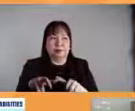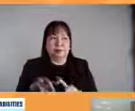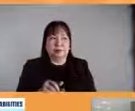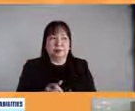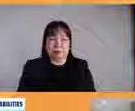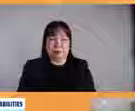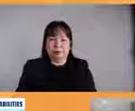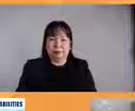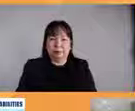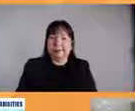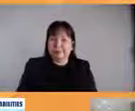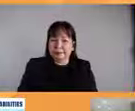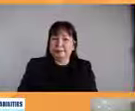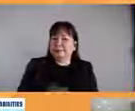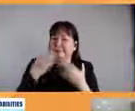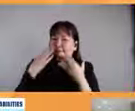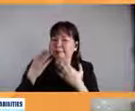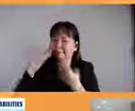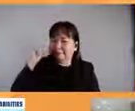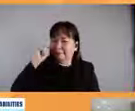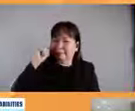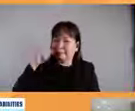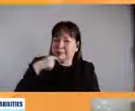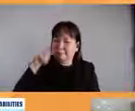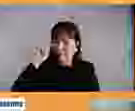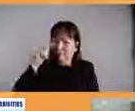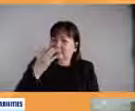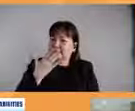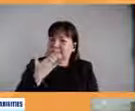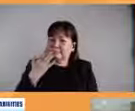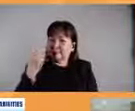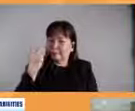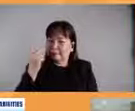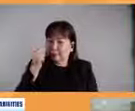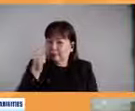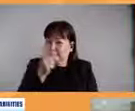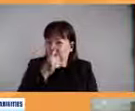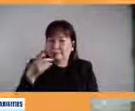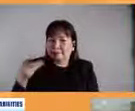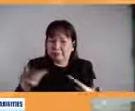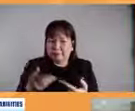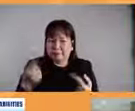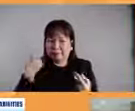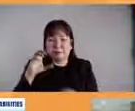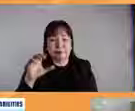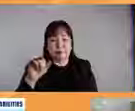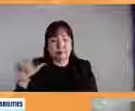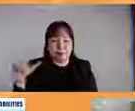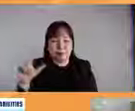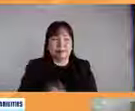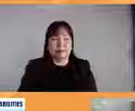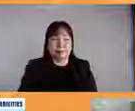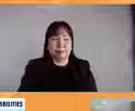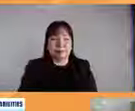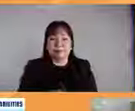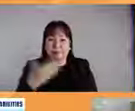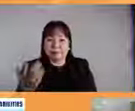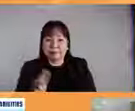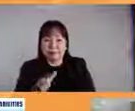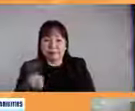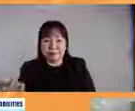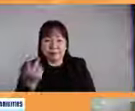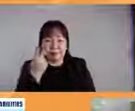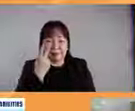Thank you very much, Sir, sa iyong pag-introduce sa amin ng inyong organisasyon. Ngayon po, Ms.